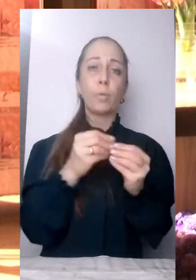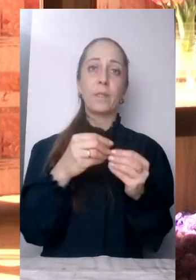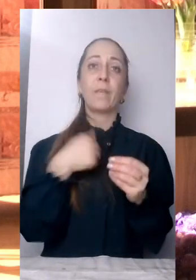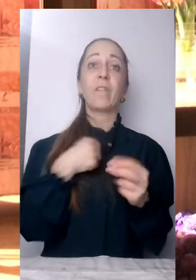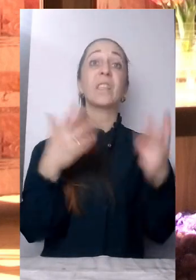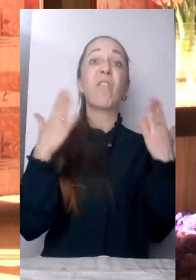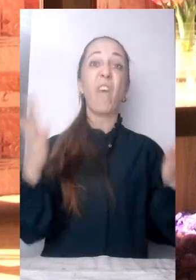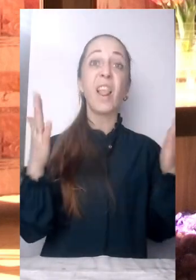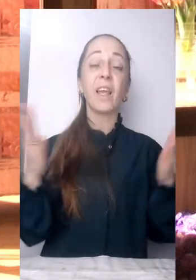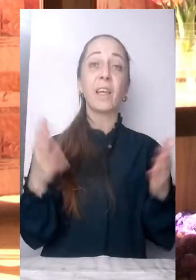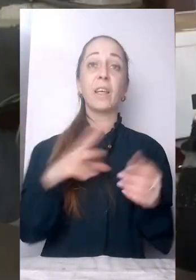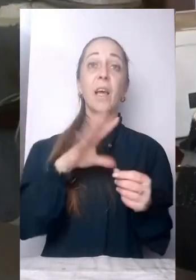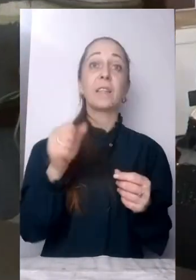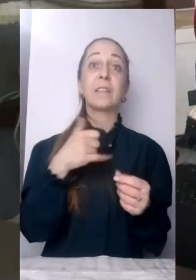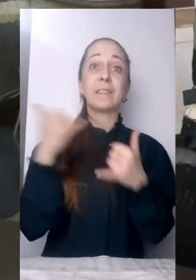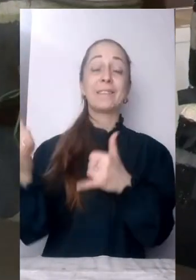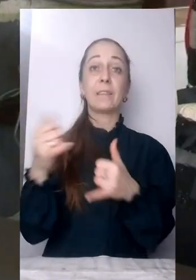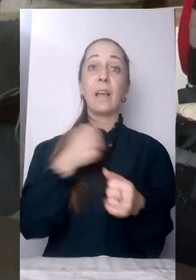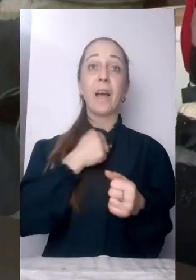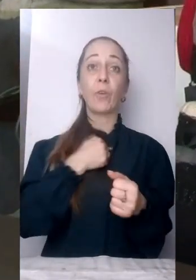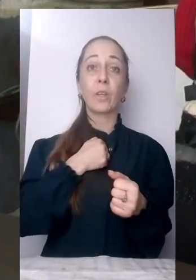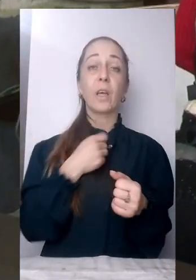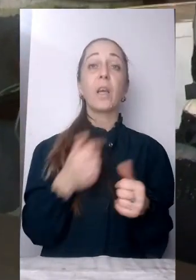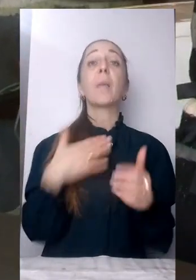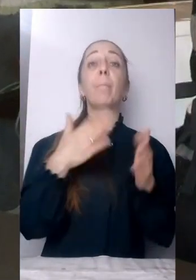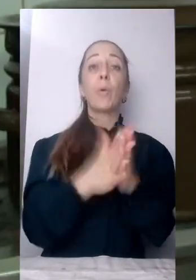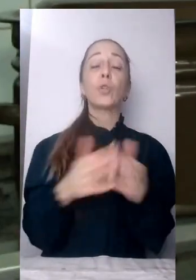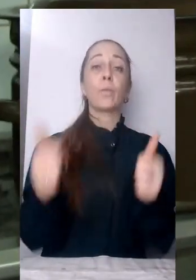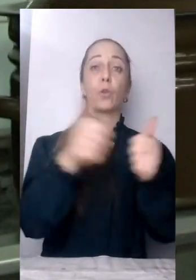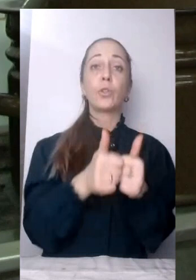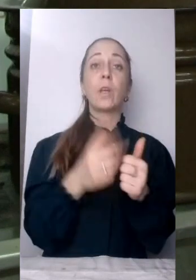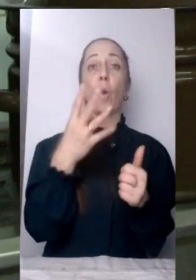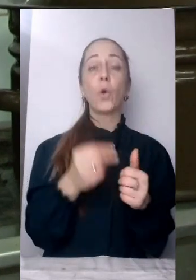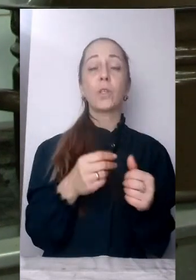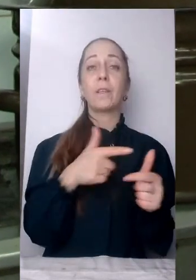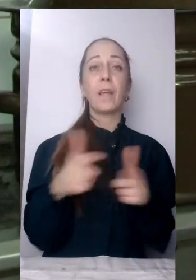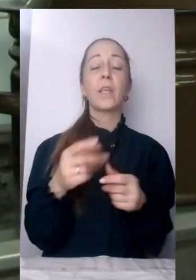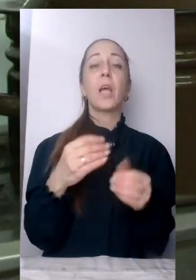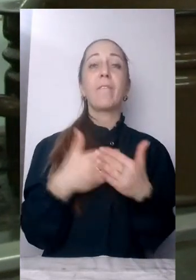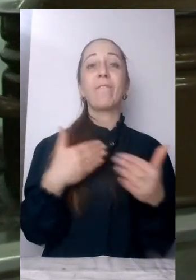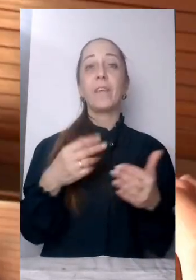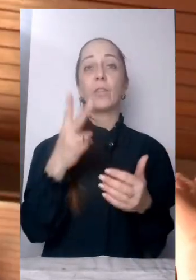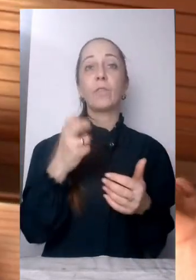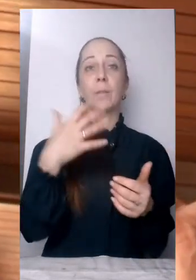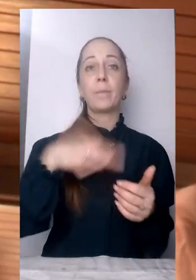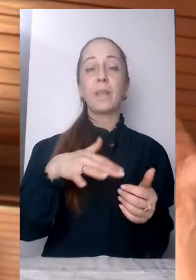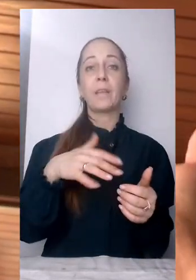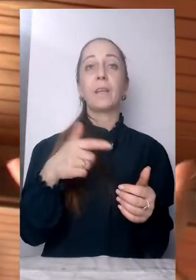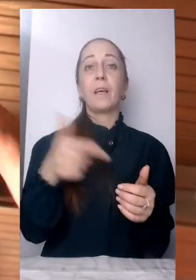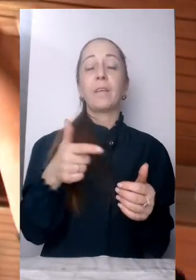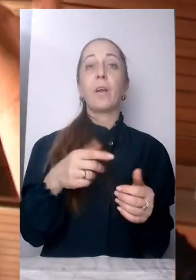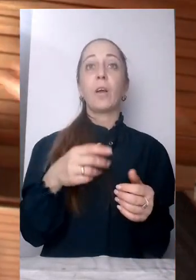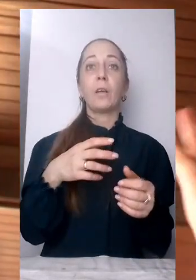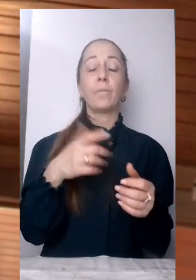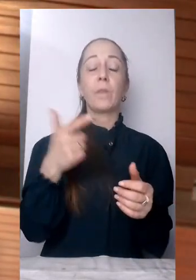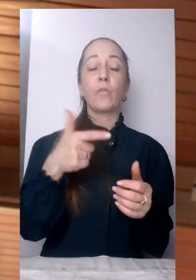долучатися до нас. Щодня продавчині ринку готують від 250 до 500 гарячих обідів, говорить директорка. Але,